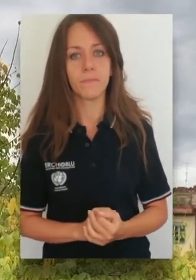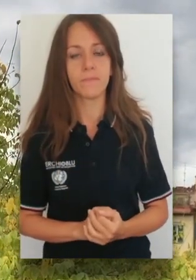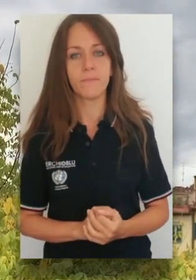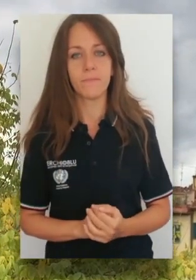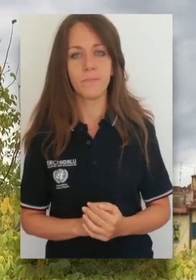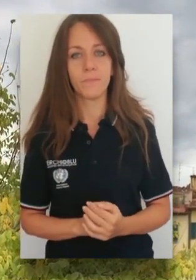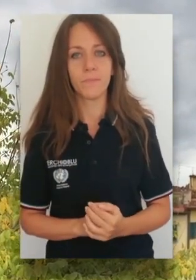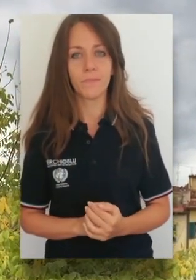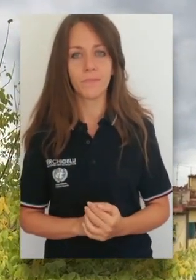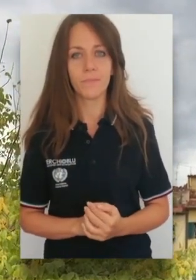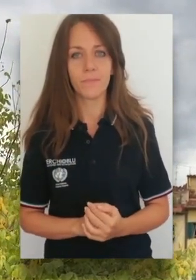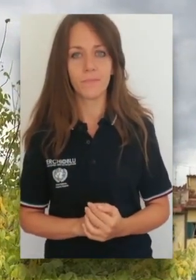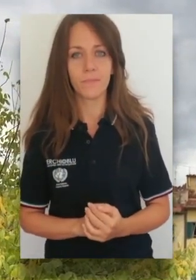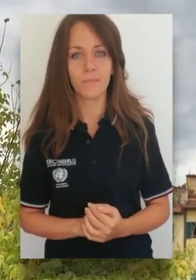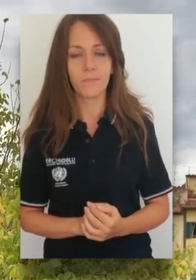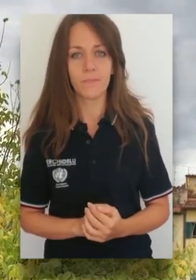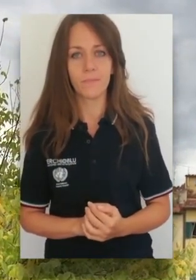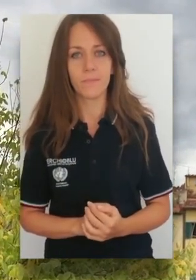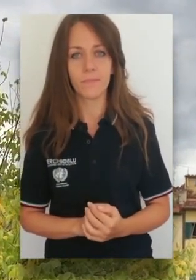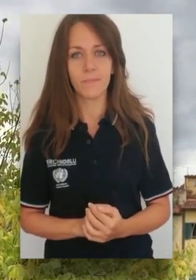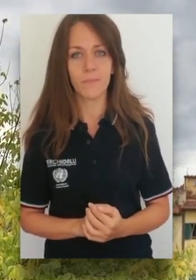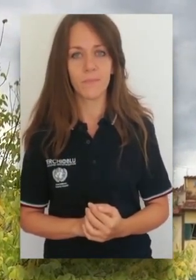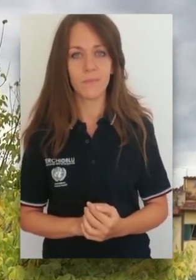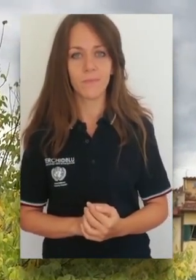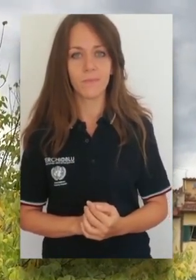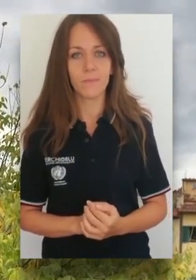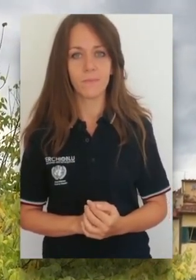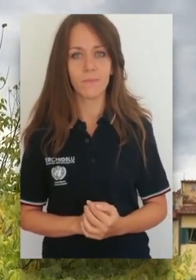agire al meglio di fronte a un alluvione.